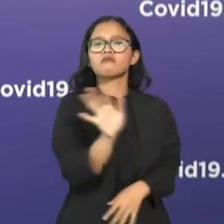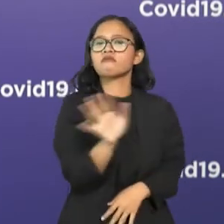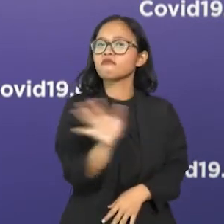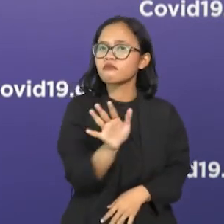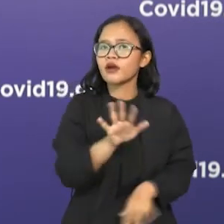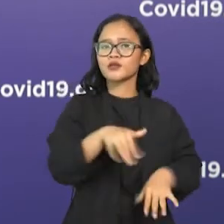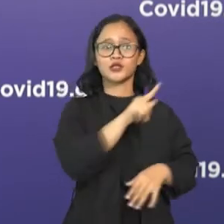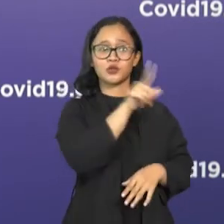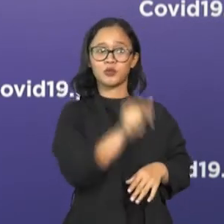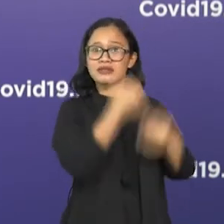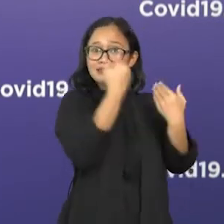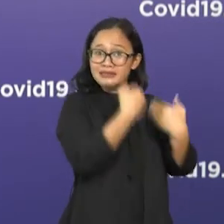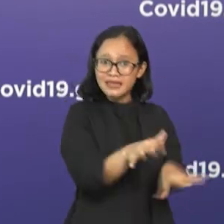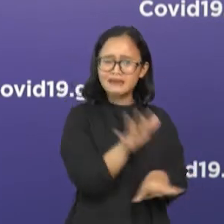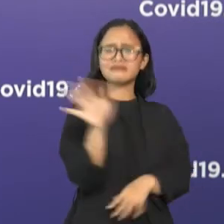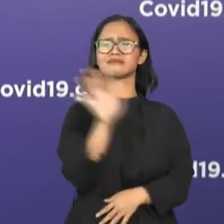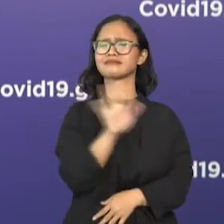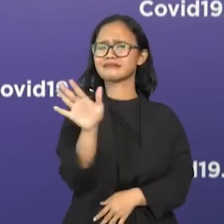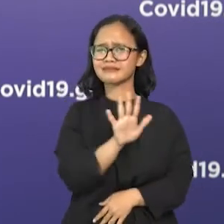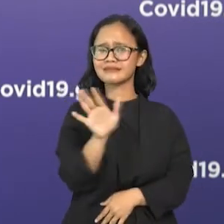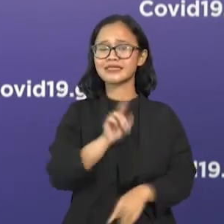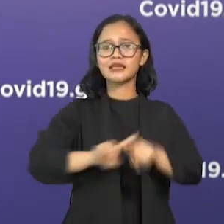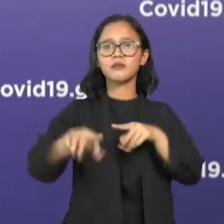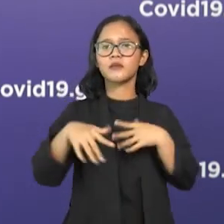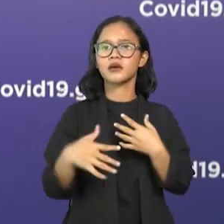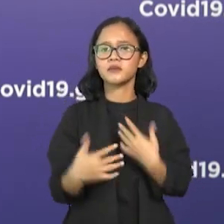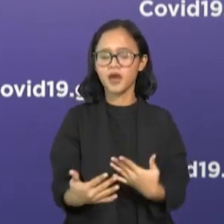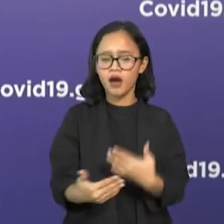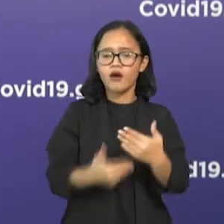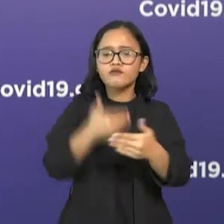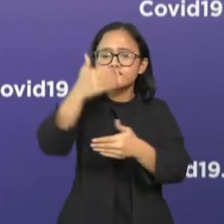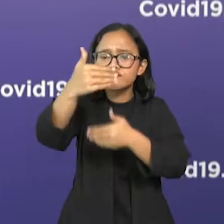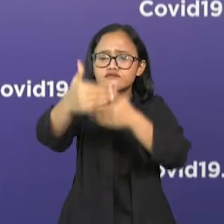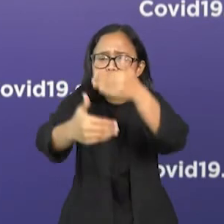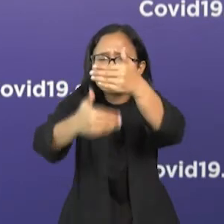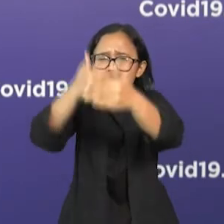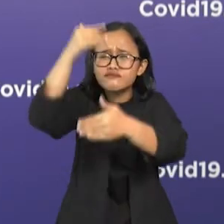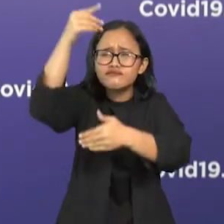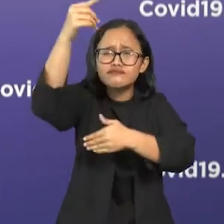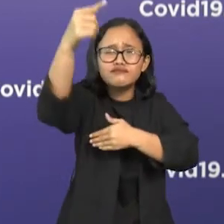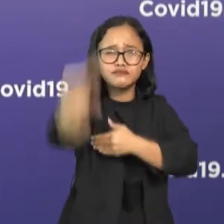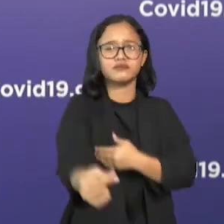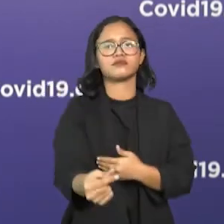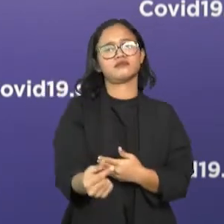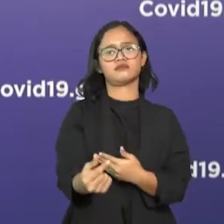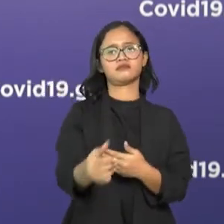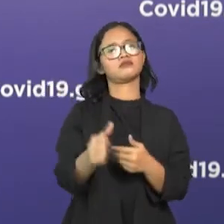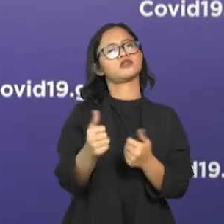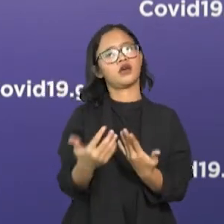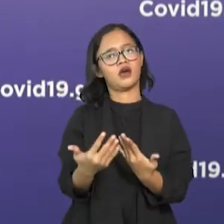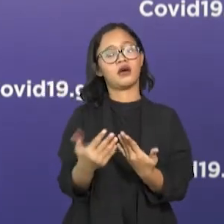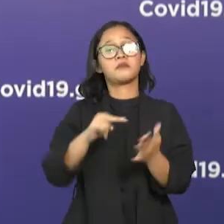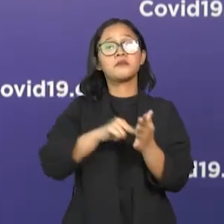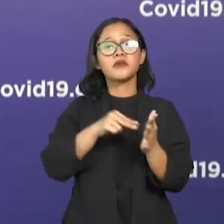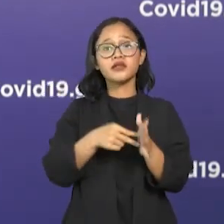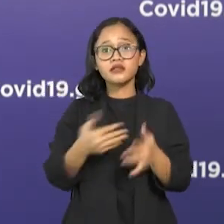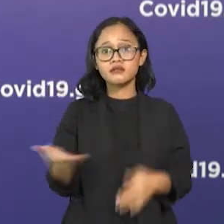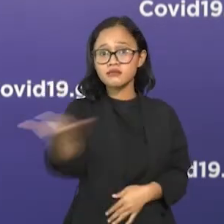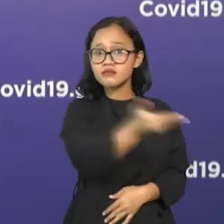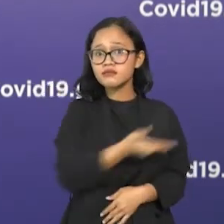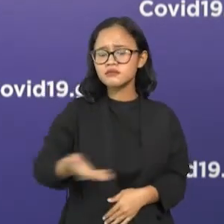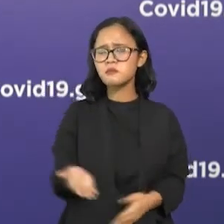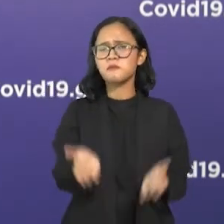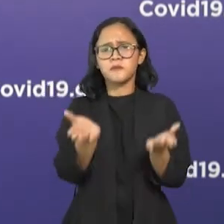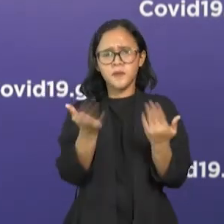satu bulan kita bisa selesaikan, tetapi akan lebih panjang. Maka oleh karena itu, upaya kita lakukan,